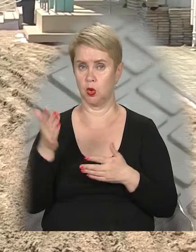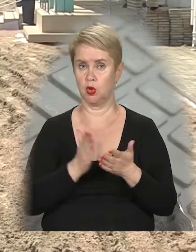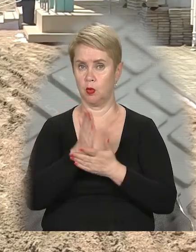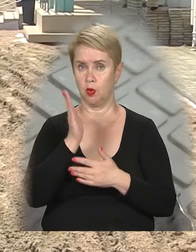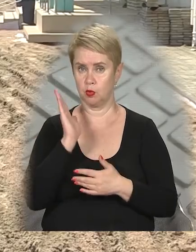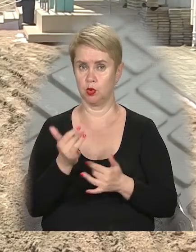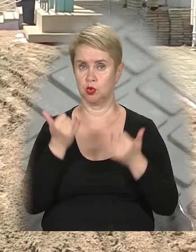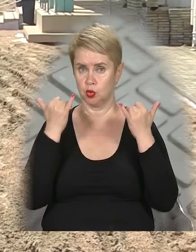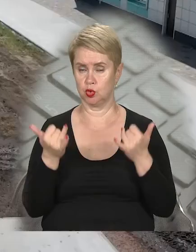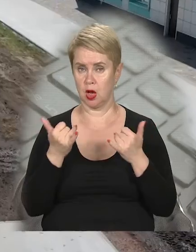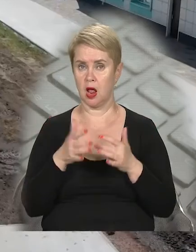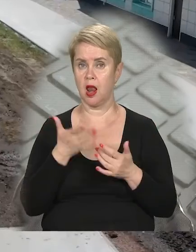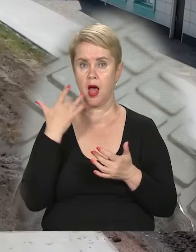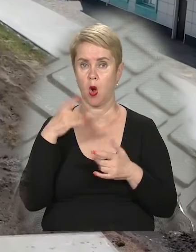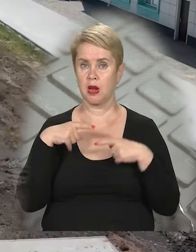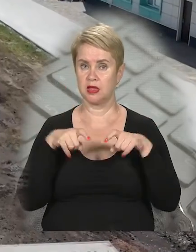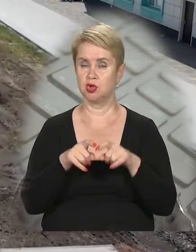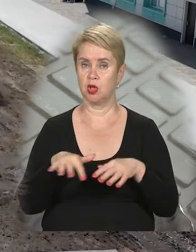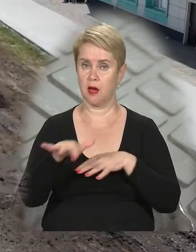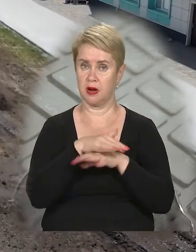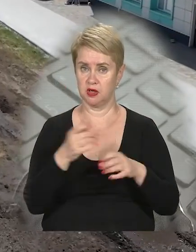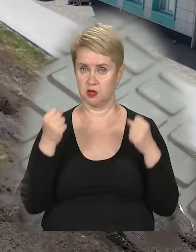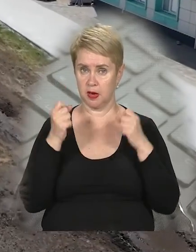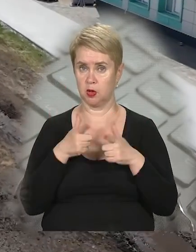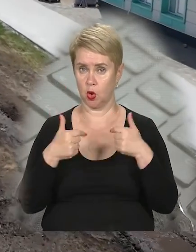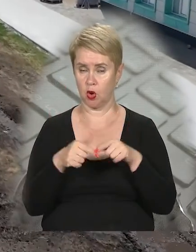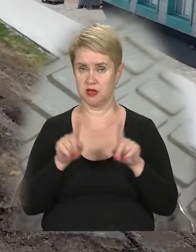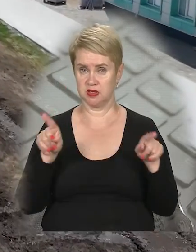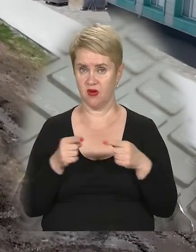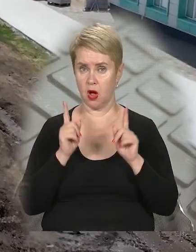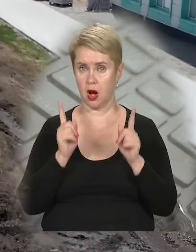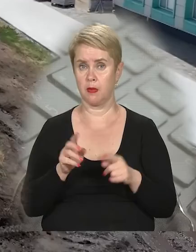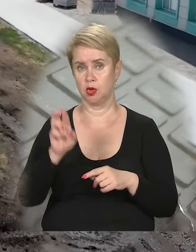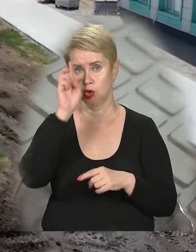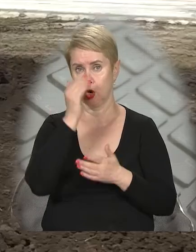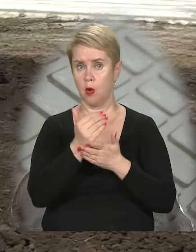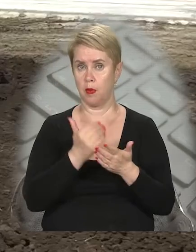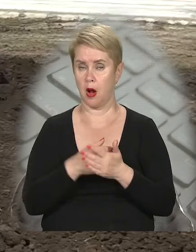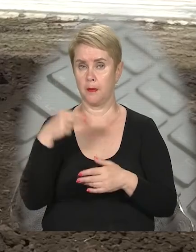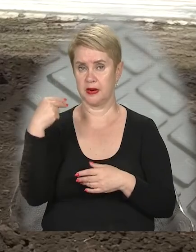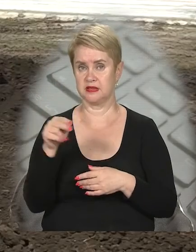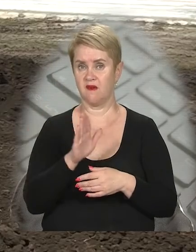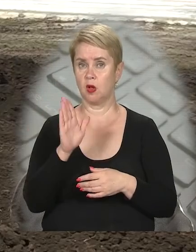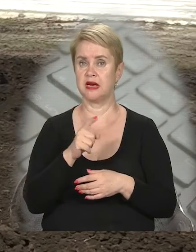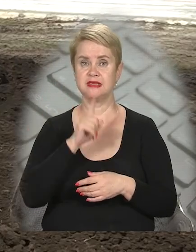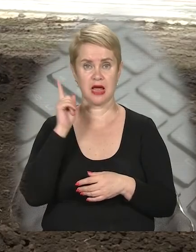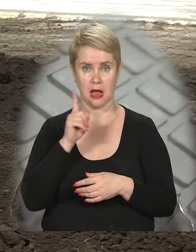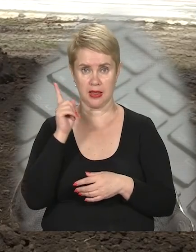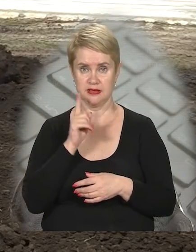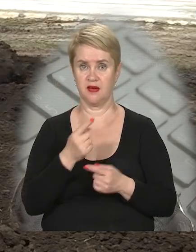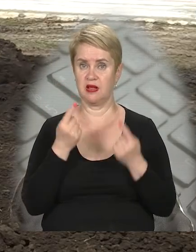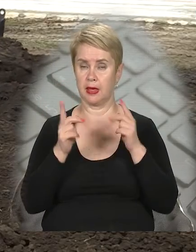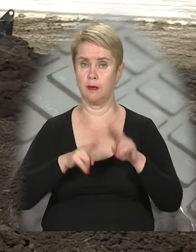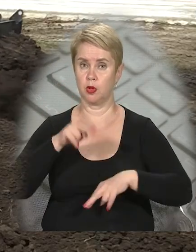послуг буде сучасний легкоатлетичний майданчик. Спортивний комплекс згодять у рамках державної програми президента Володимира Зеленського